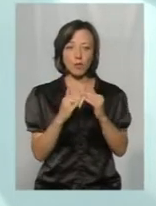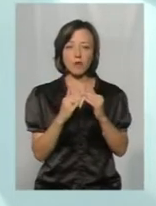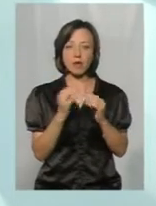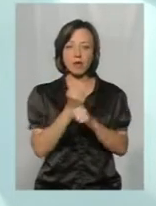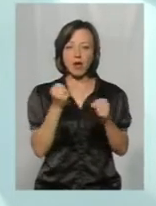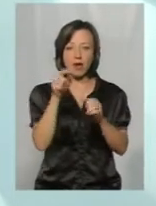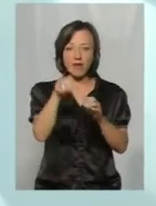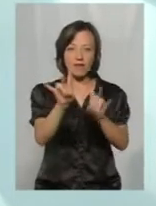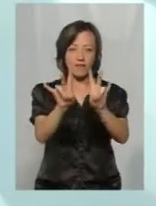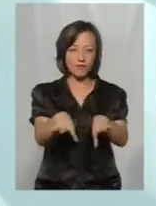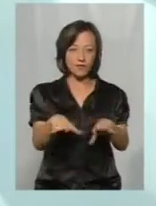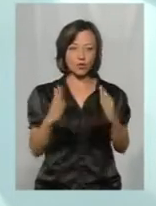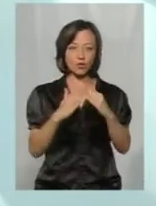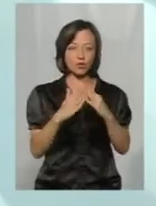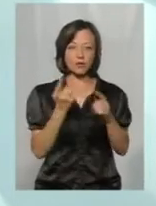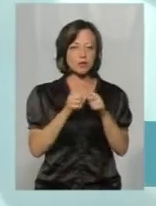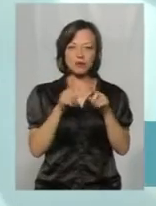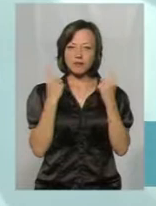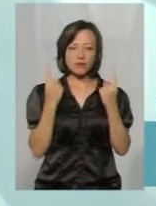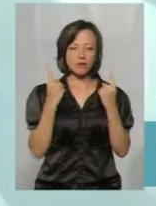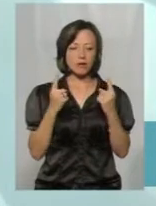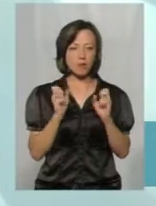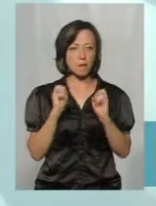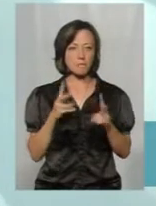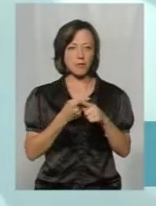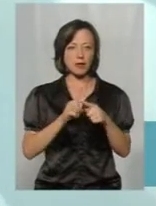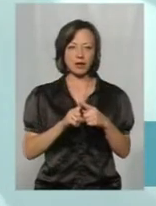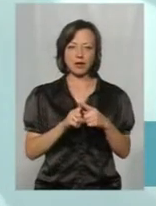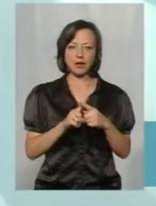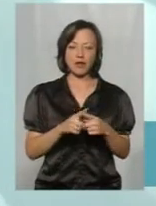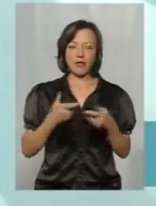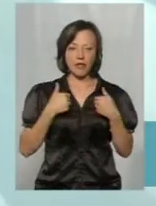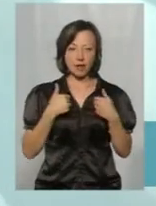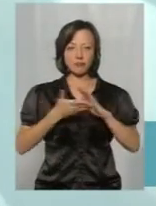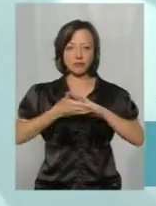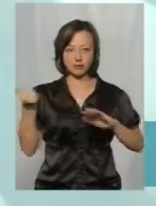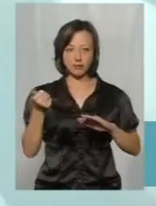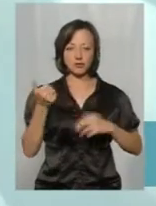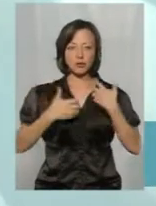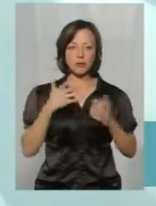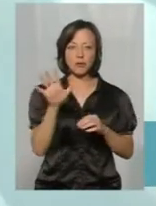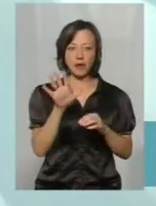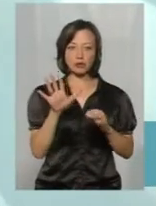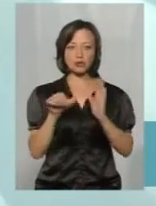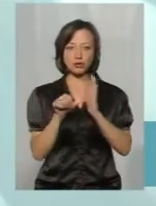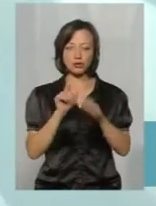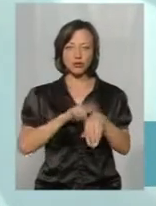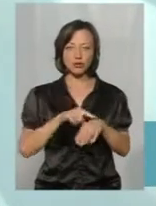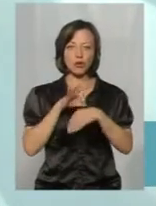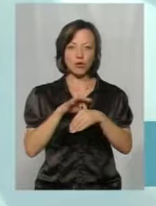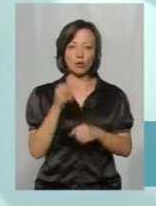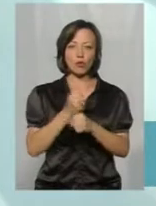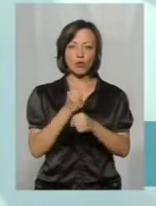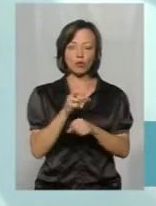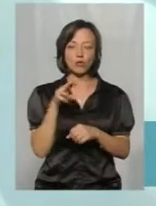боєприпаси, які не розірвалися. Це несло дуже велику небезпеку. І тому нас піднімали по тривозі в 5-6 годині. Ми проводили роботи,